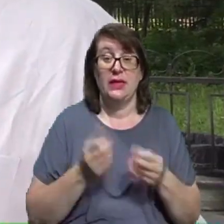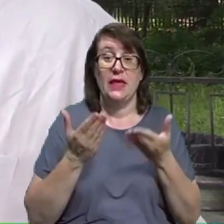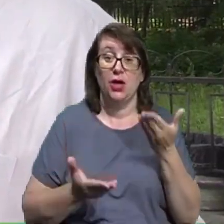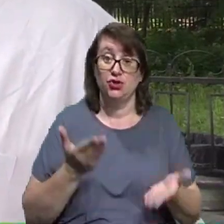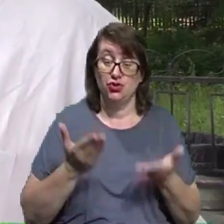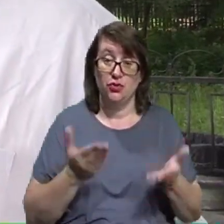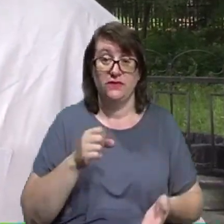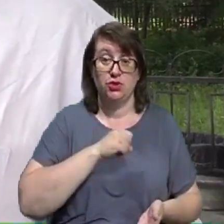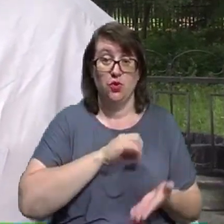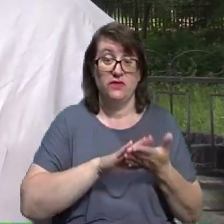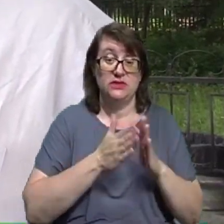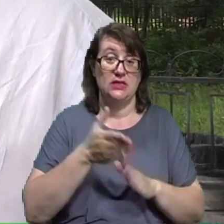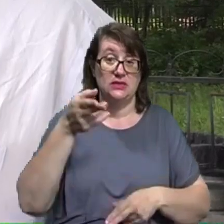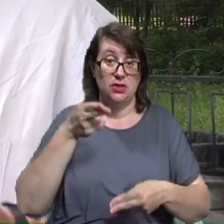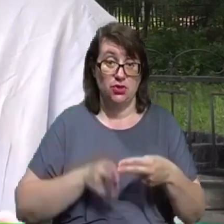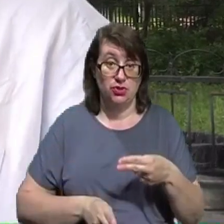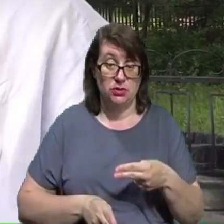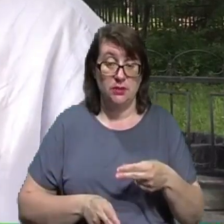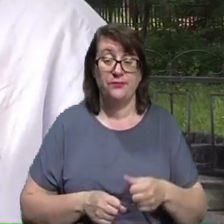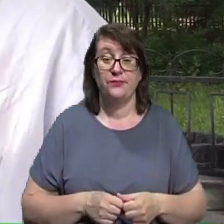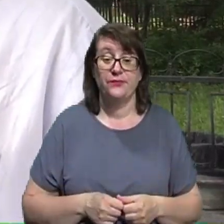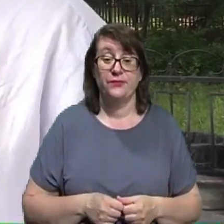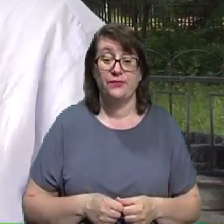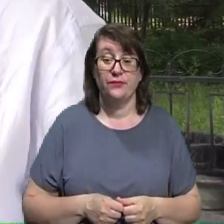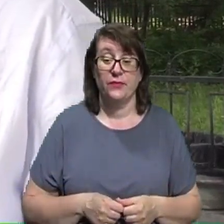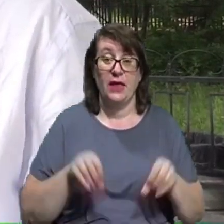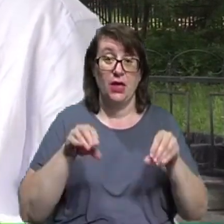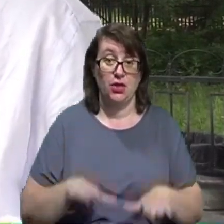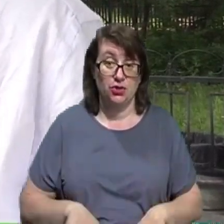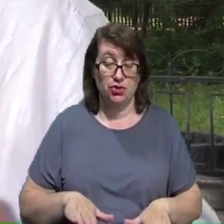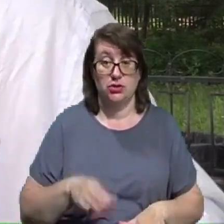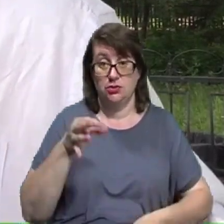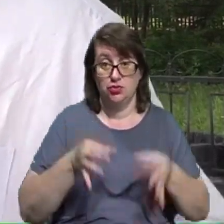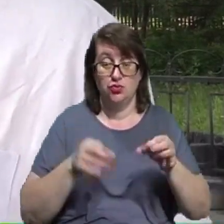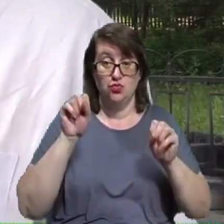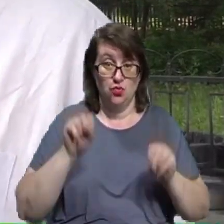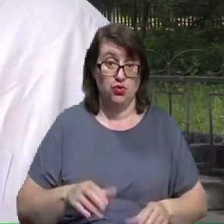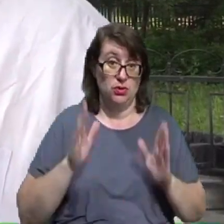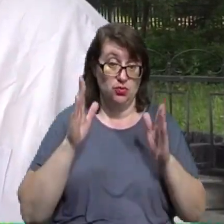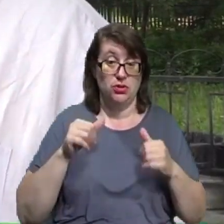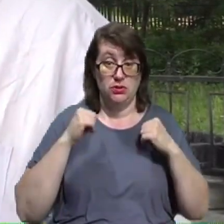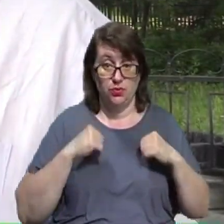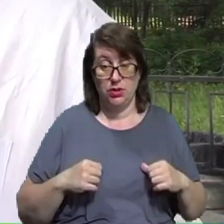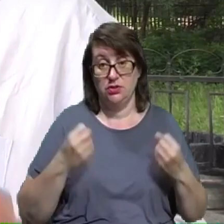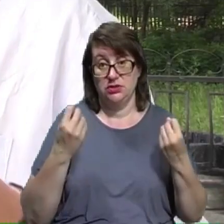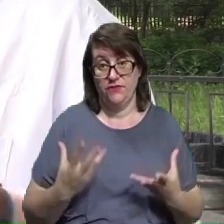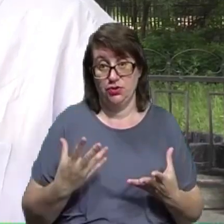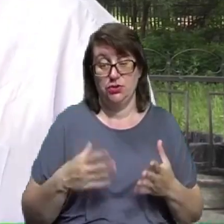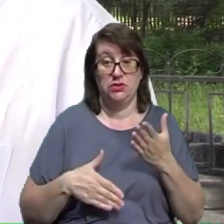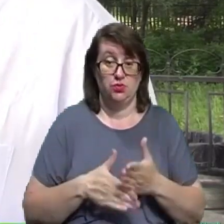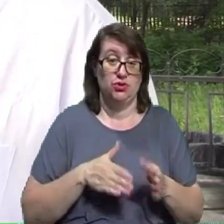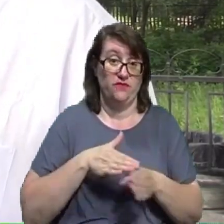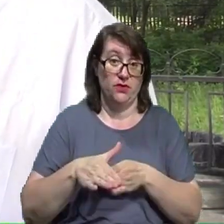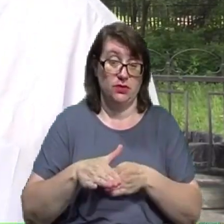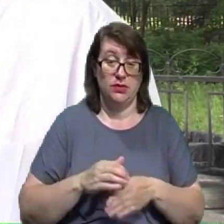стан закінчиться, рішення суду можна буде спокійно в звичний спосіб виконати. В